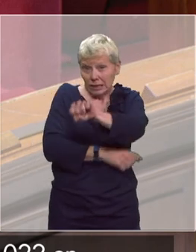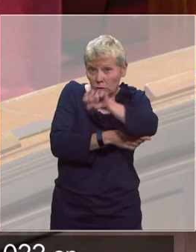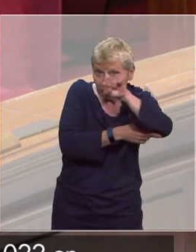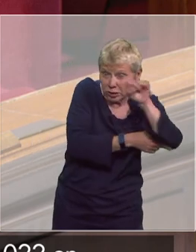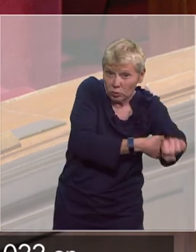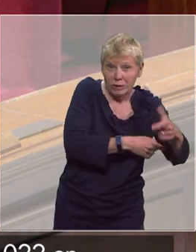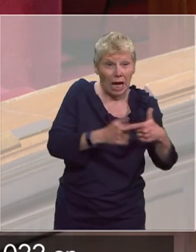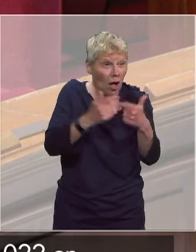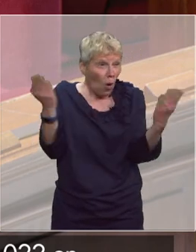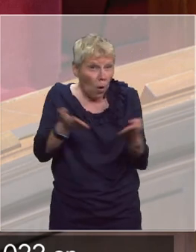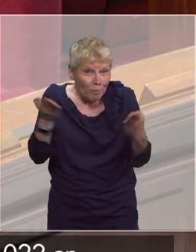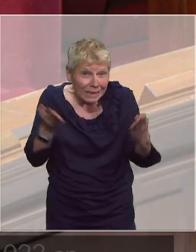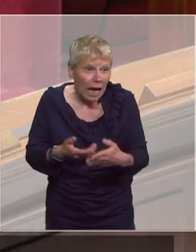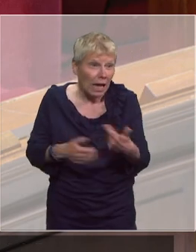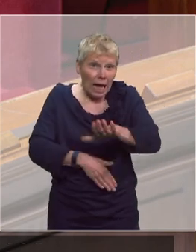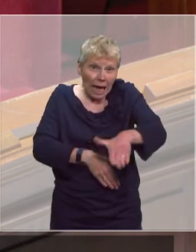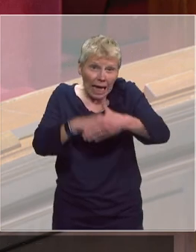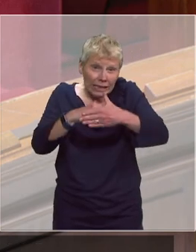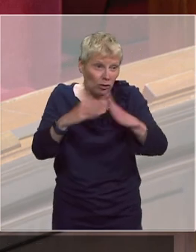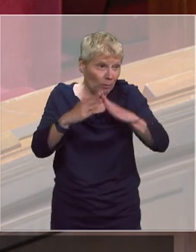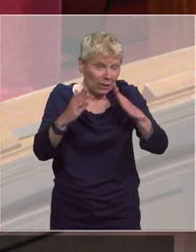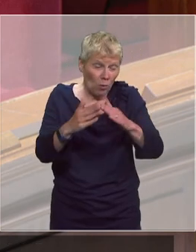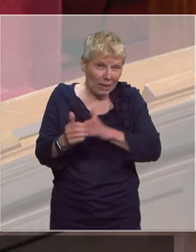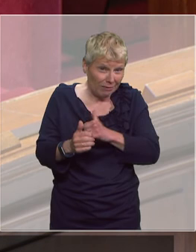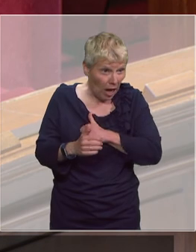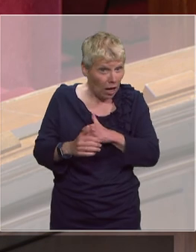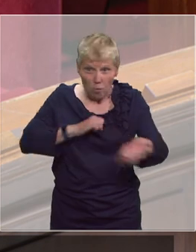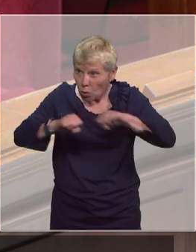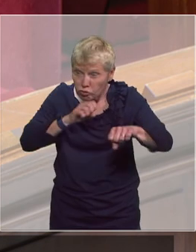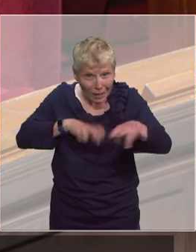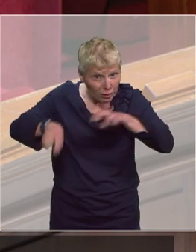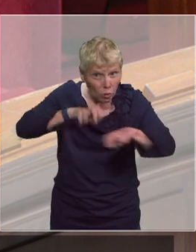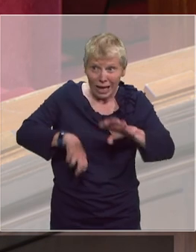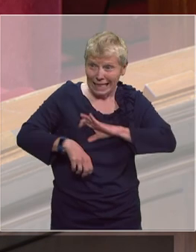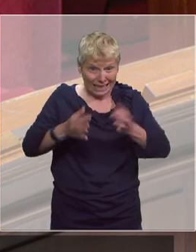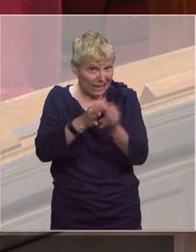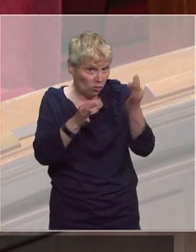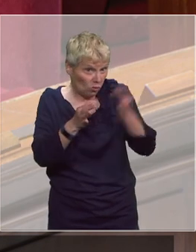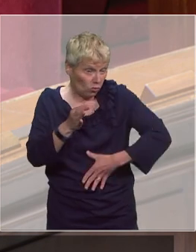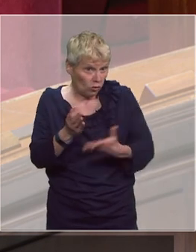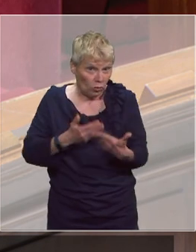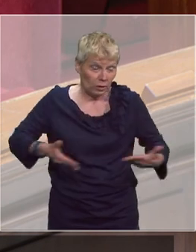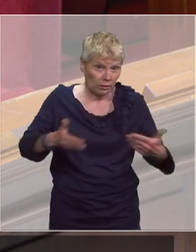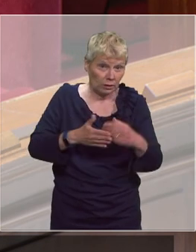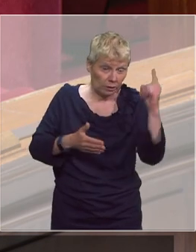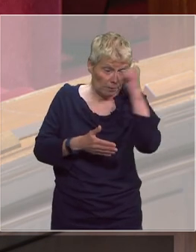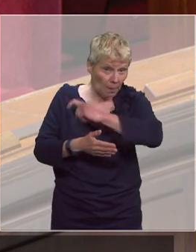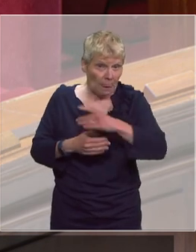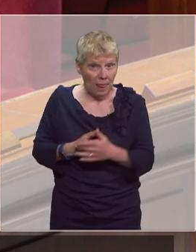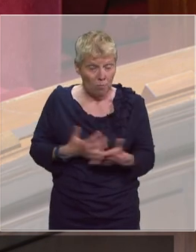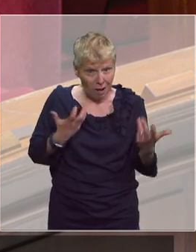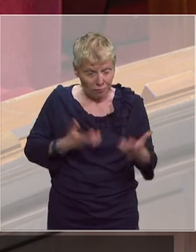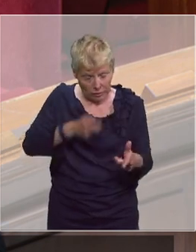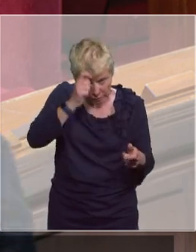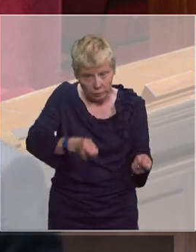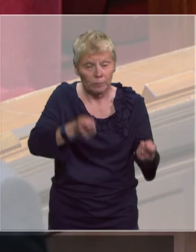sécurité sociale, des hôpitaux, des aides à domicile qui se mobilisent, y compris sur les territoires, pour trouver des solutions quand c'est particulièrement difficile. Et c'est eux que je souhaite saluer